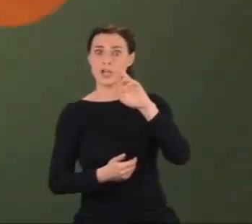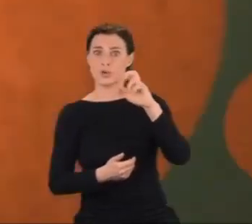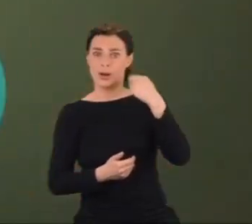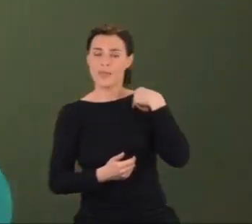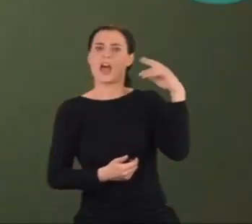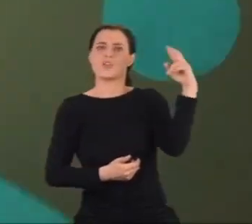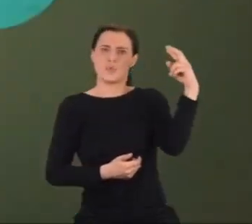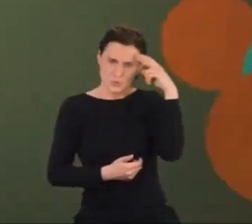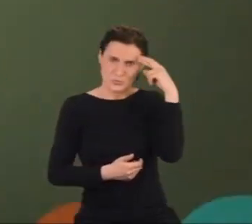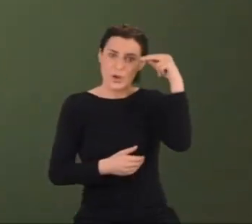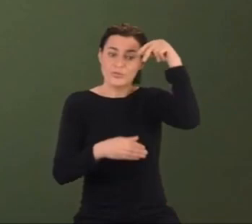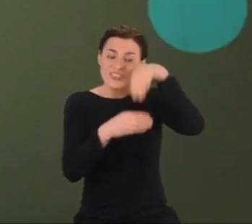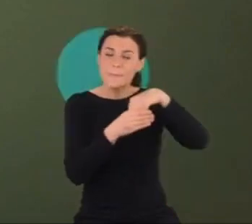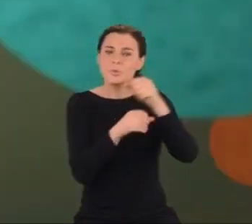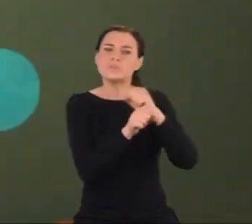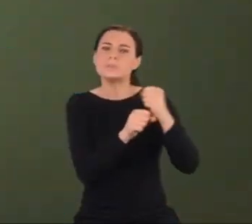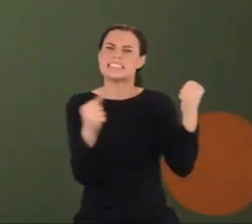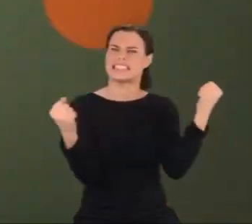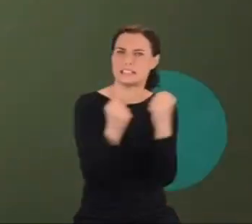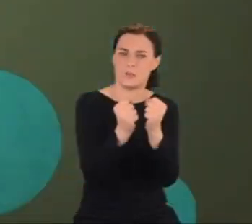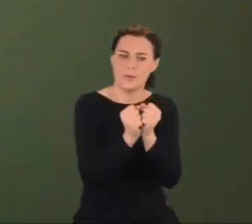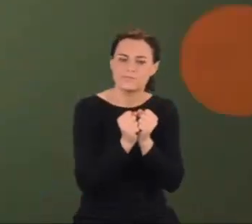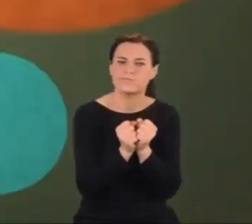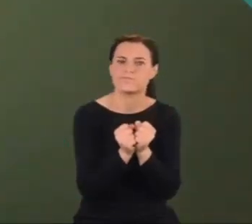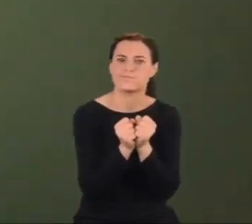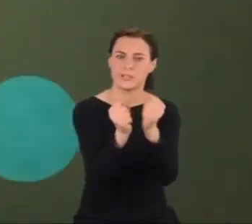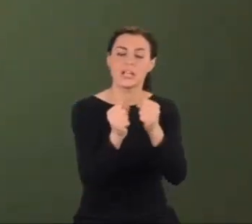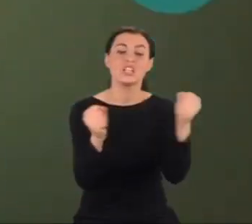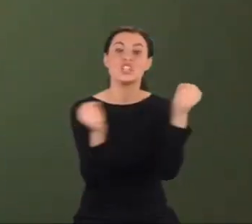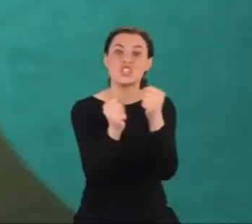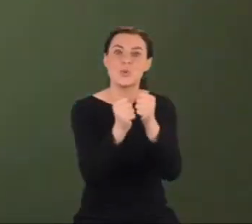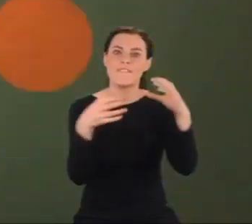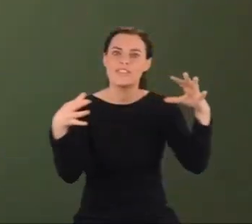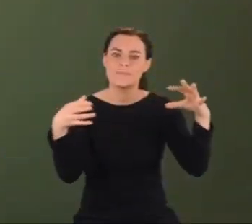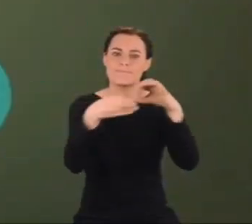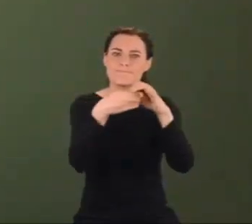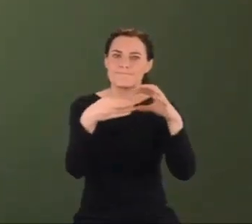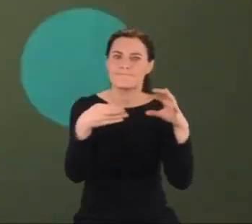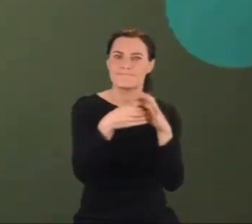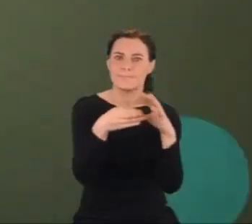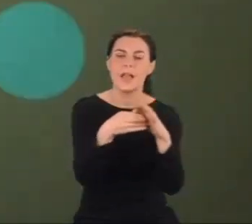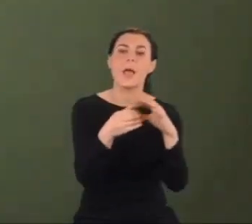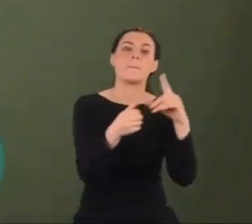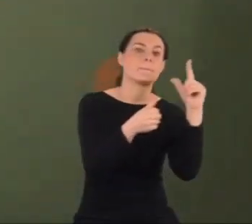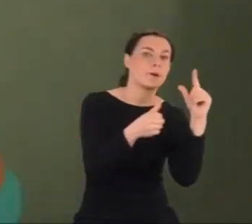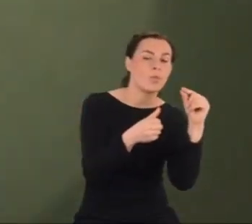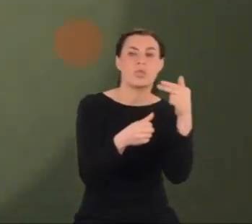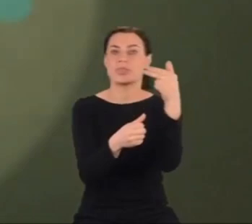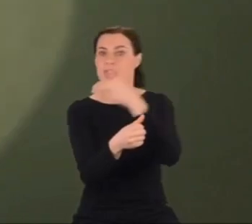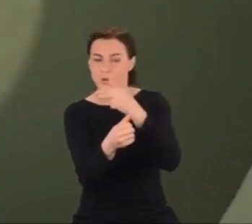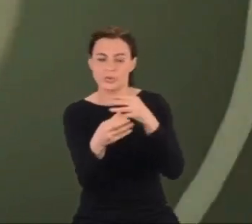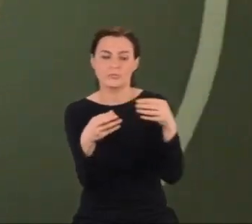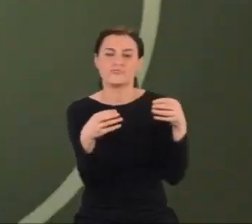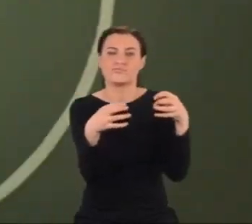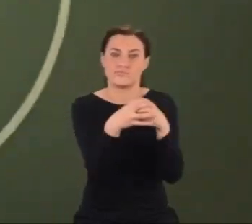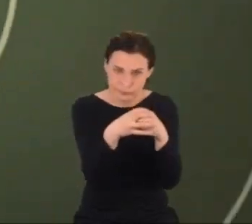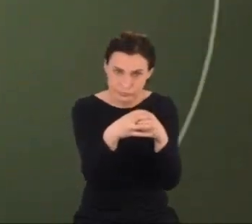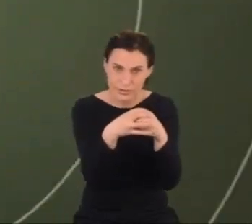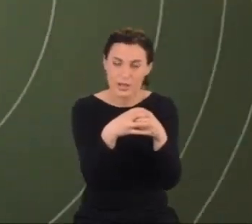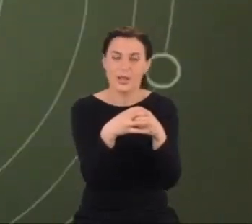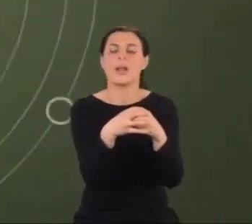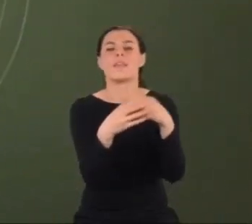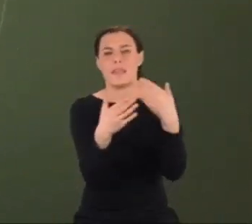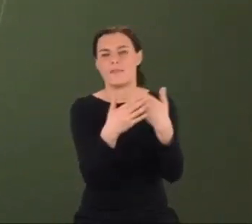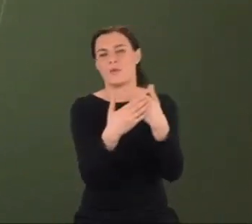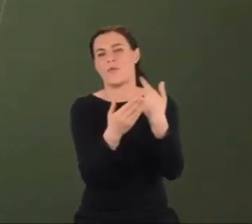musi działać potężna siła, dzięki której dochodzi do interakcji między protonami a neutronami, stworzył rewolucyjny